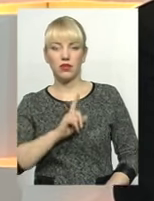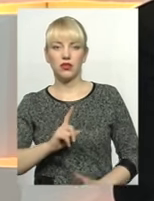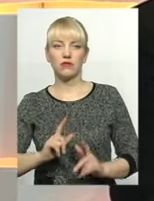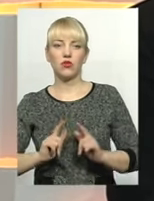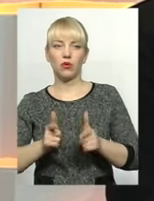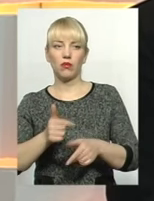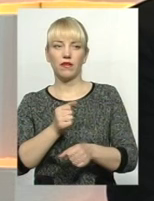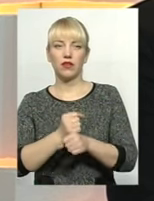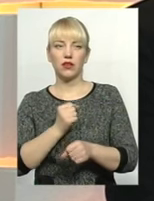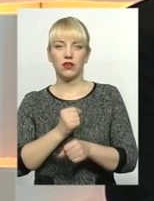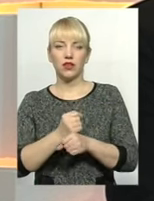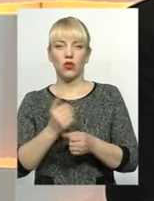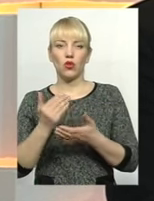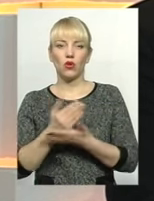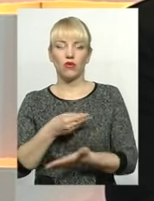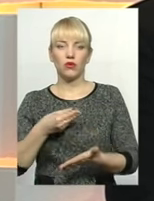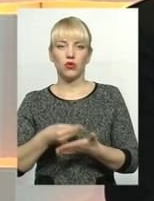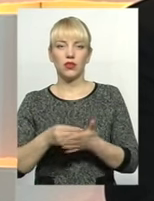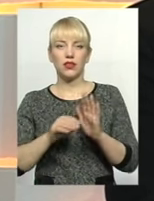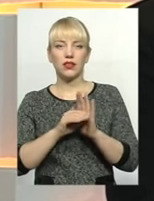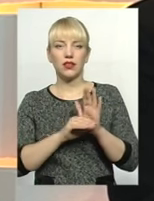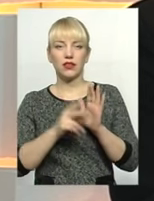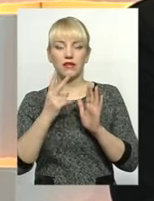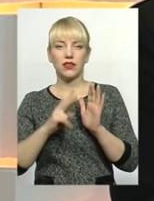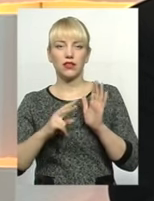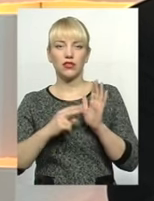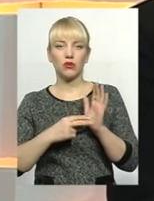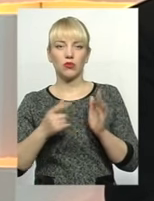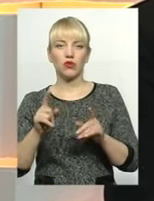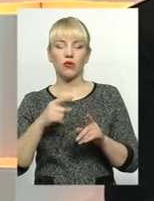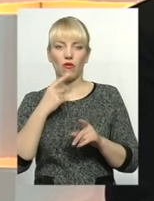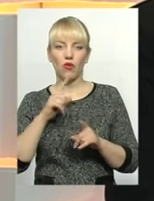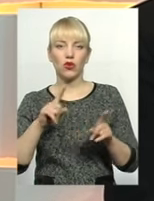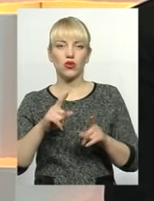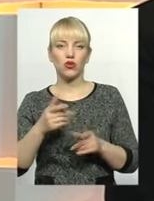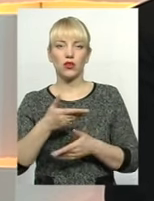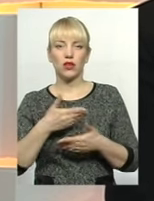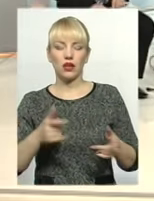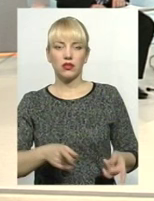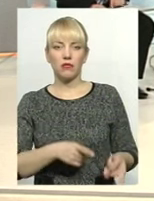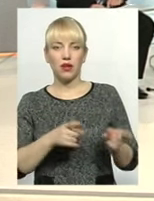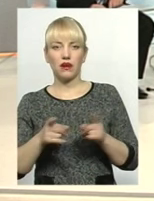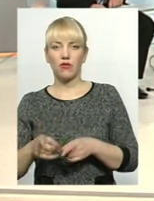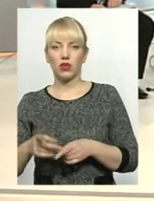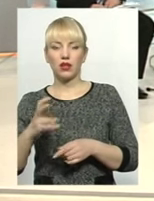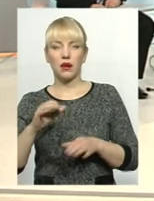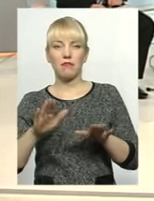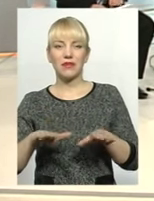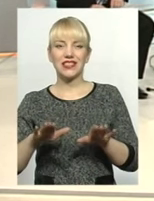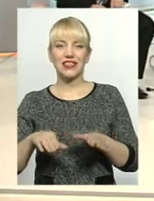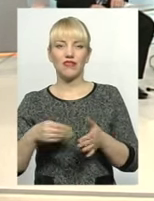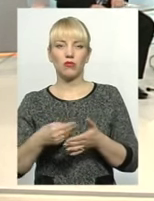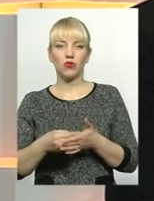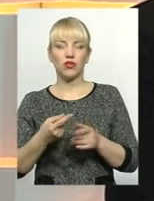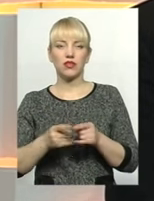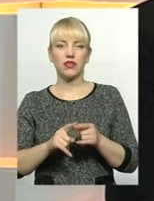і стаття 27, в якій сказано, що нас переводять на місцевий бюджет. Під ялинку подарунок? Подарунок під ялинку.